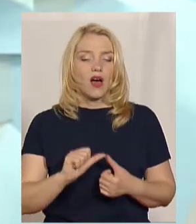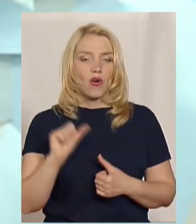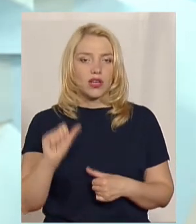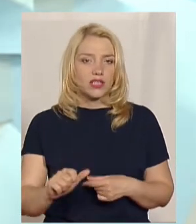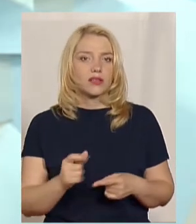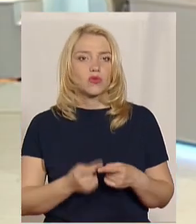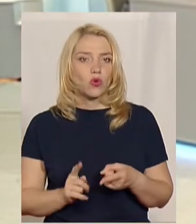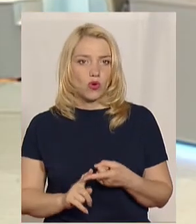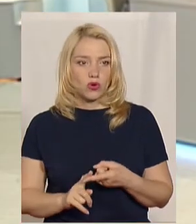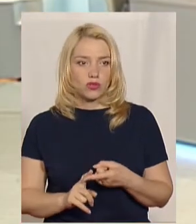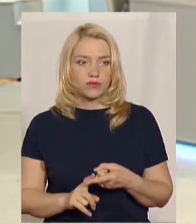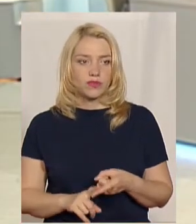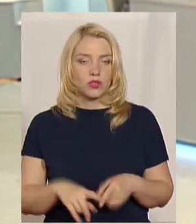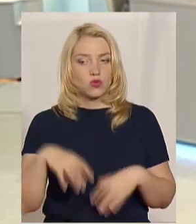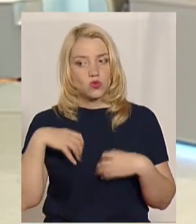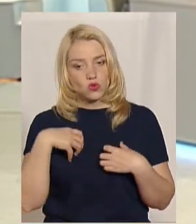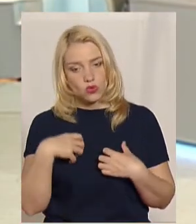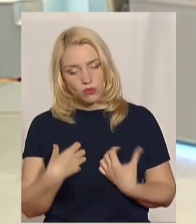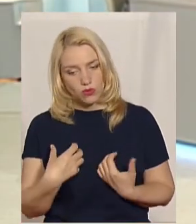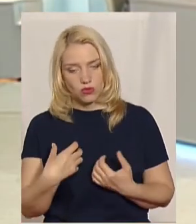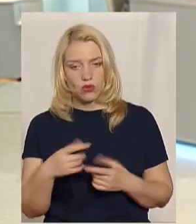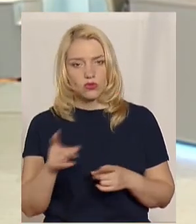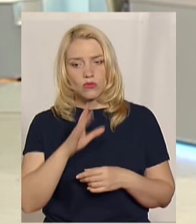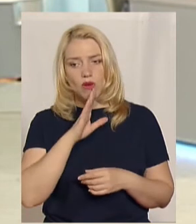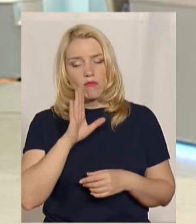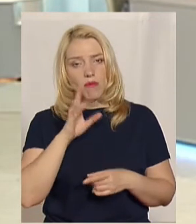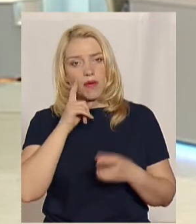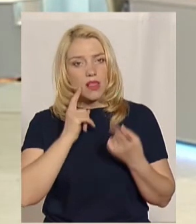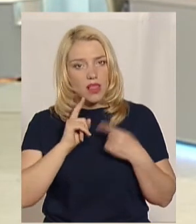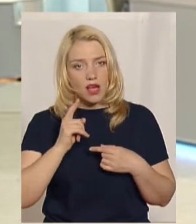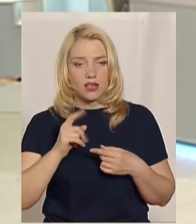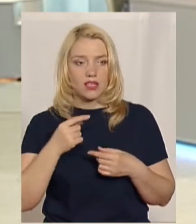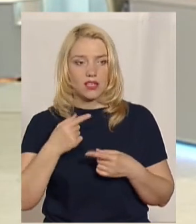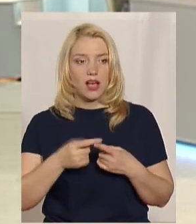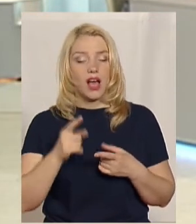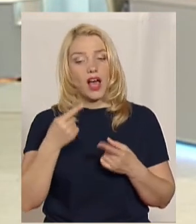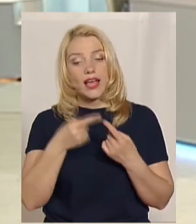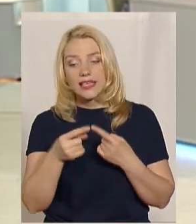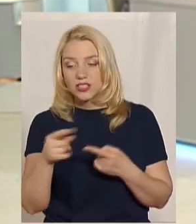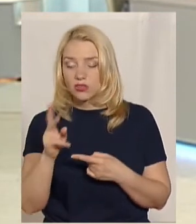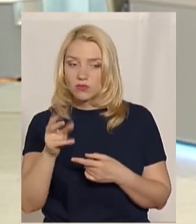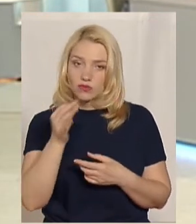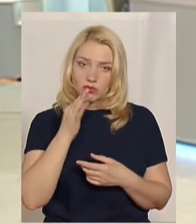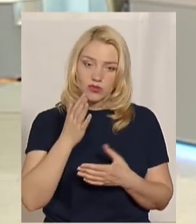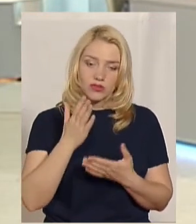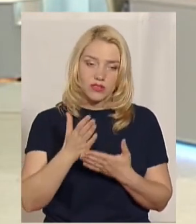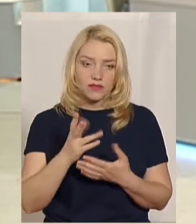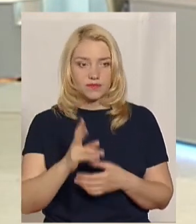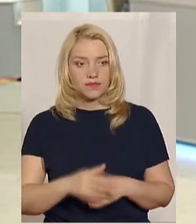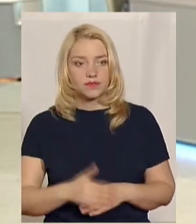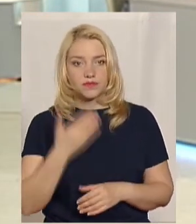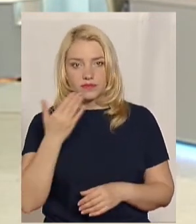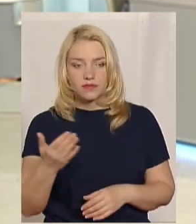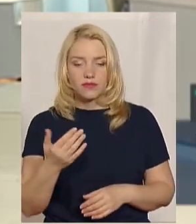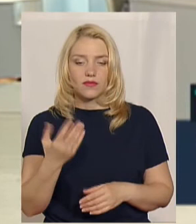сумного відгуку, що мама плакала, взагалі ще є відгуки якісь? Є відгуки